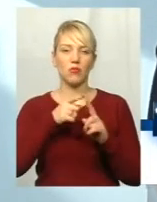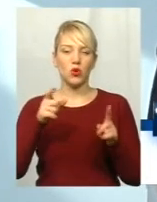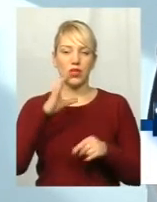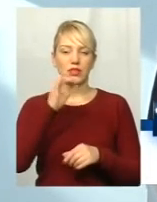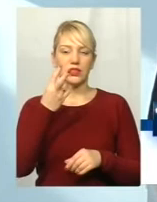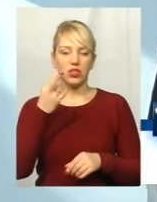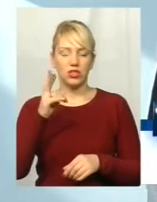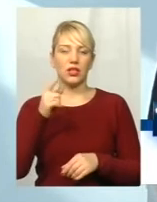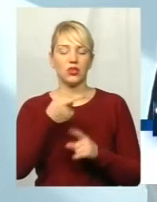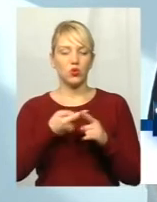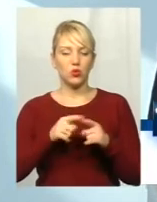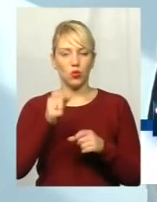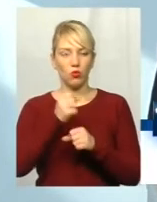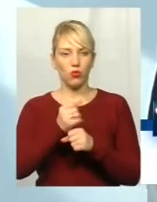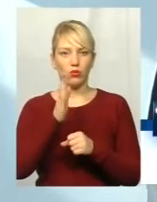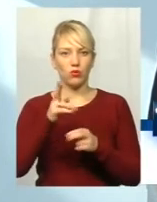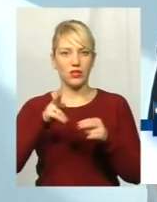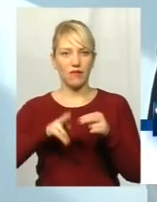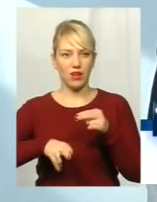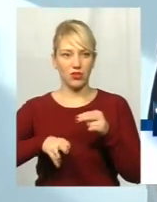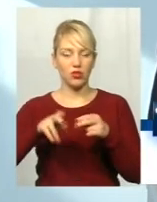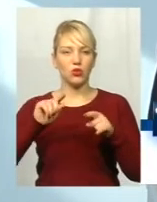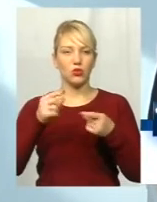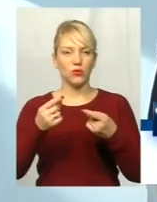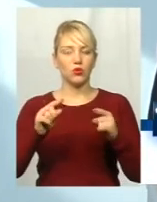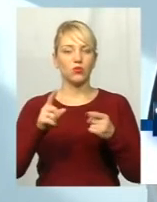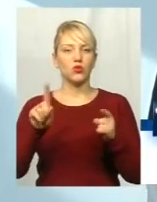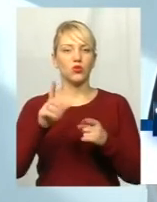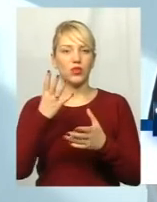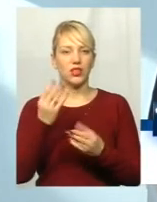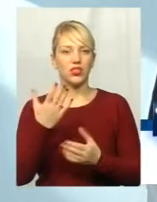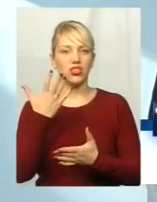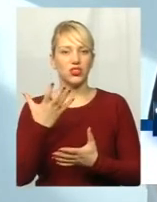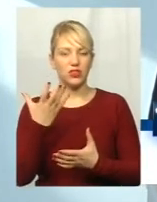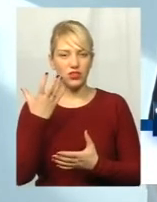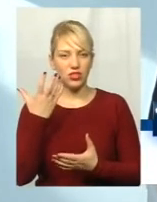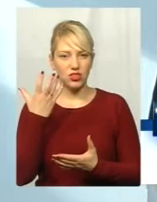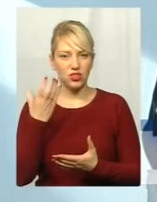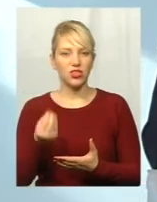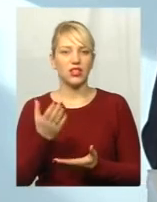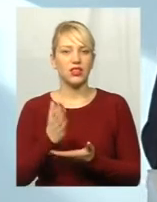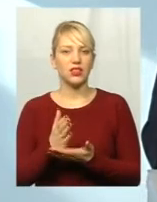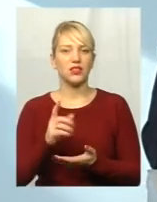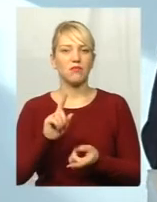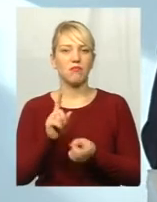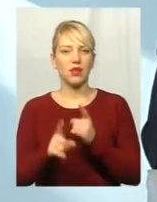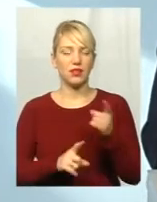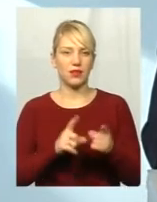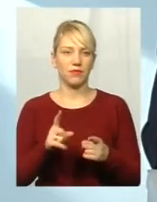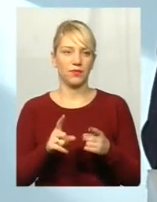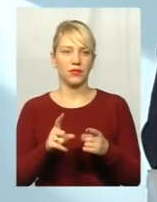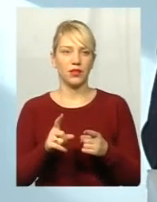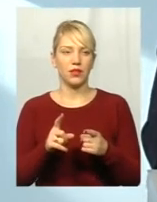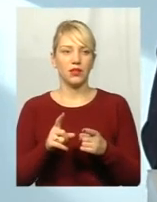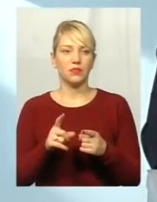роботу завершимо. Чому? Тому що, ідуть ще зміни, ідуть ще зміни, ну, якщо по тих маршрутах, які